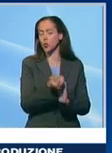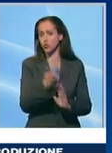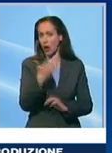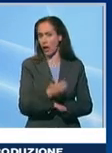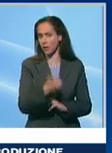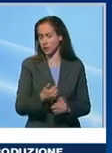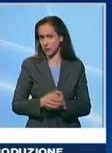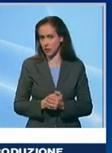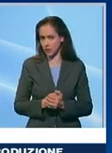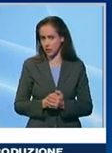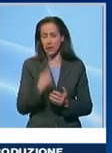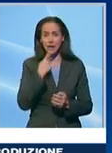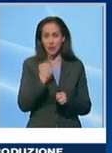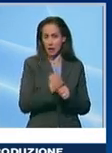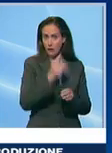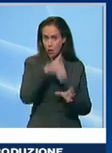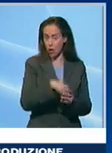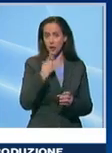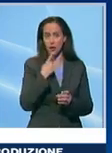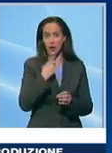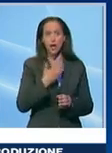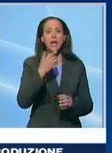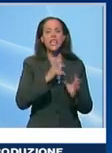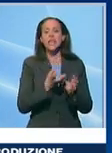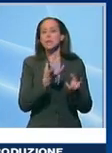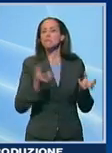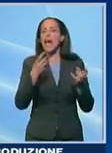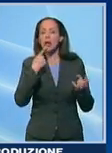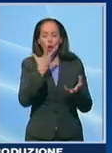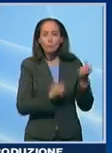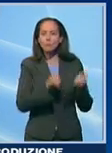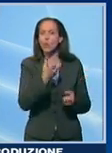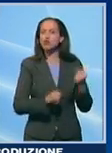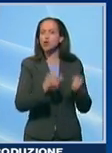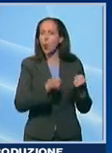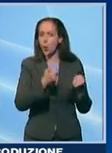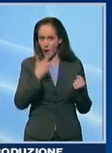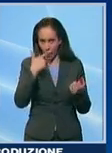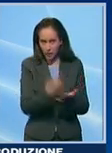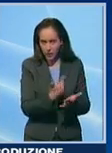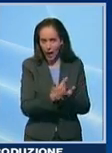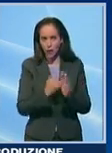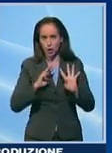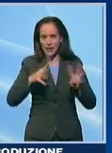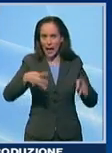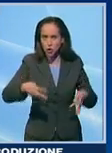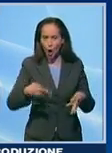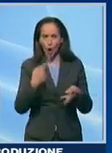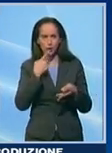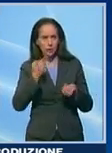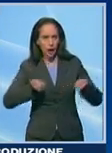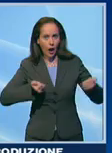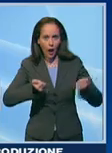persone. Le strutture aziendali hanno bisogno di impianti di mungitura adeguati, di trattori, di carri. Hanno bisogno di programmare il loro lavoro.